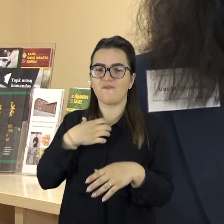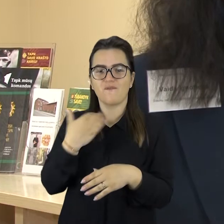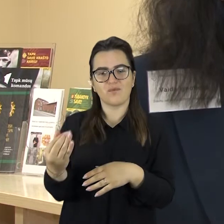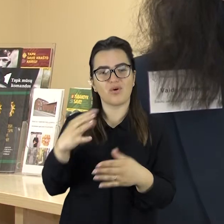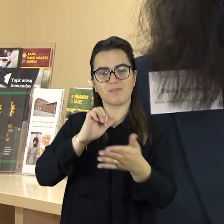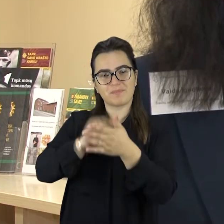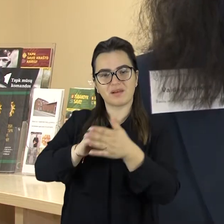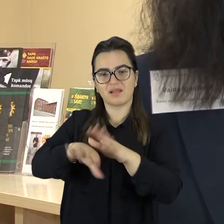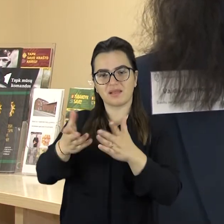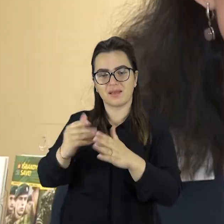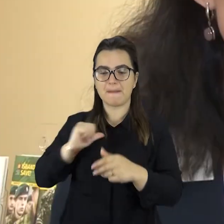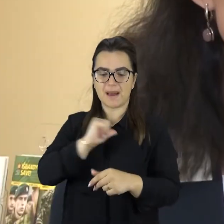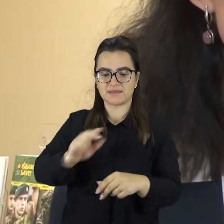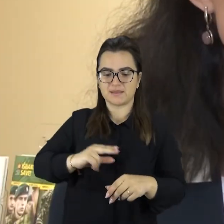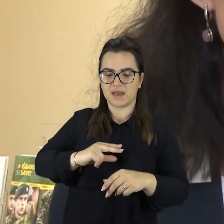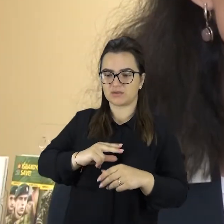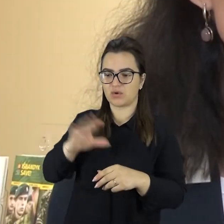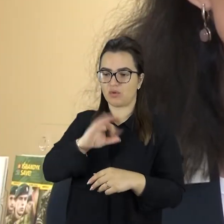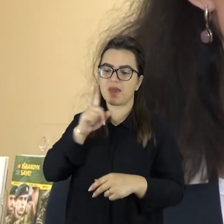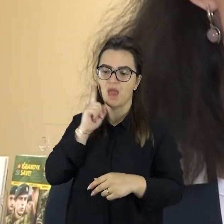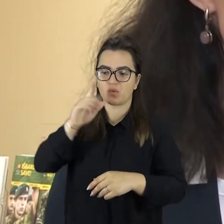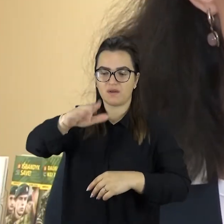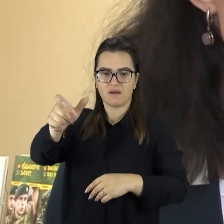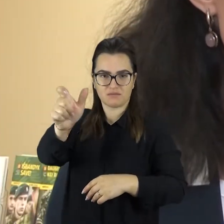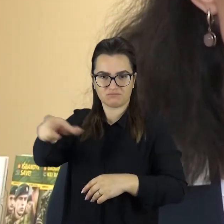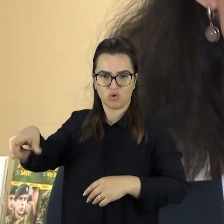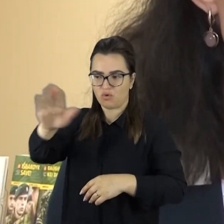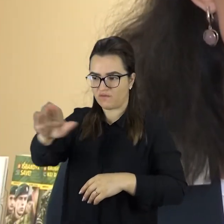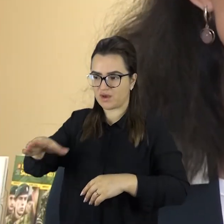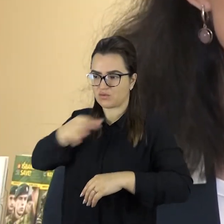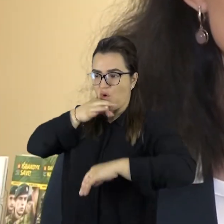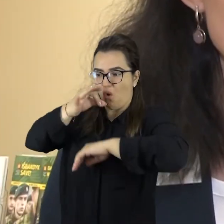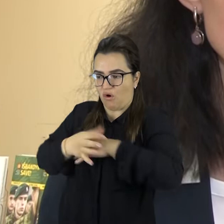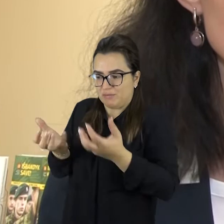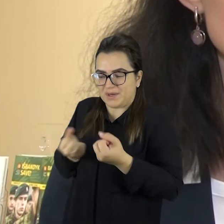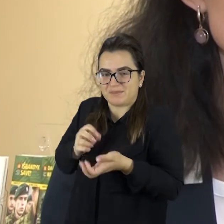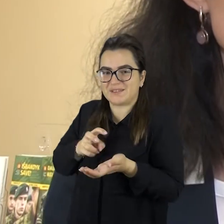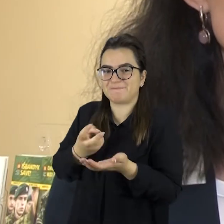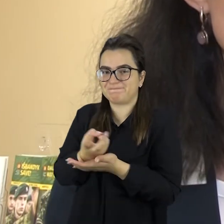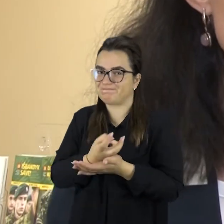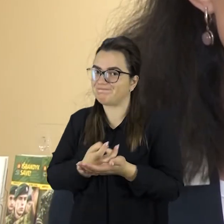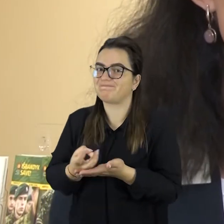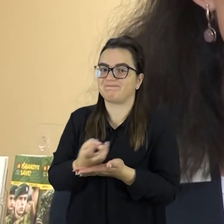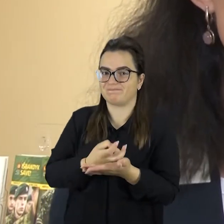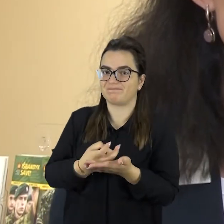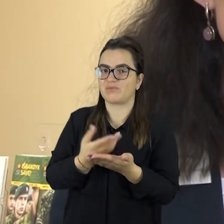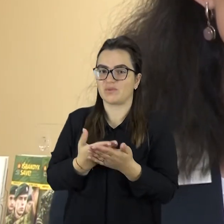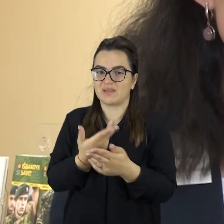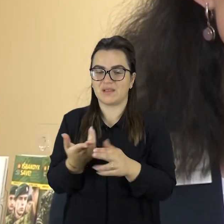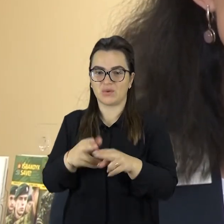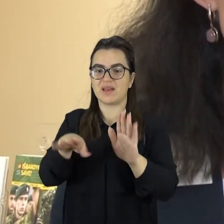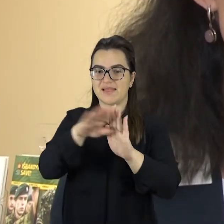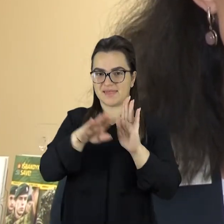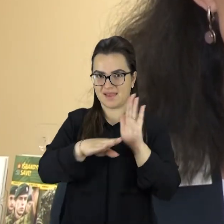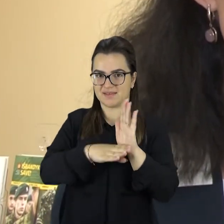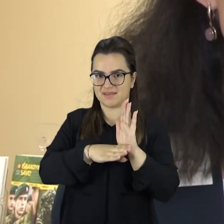Ir pagrindinė to priežastis darbdaviai bijo prisimti atsakomybę už jauną asmenį, už juos saugumą, nes